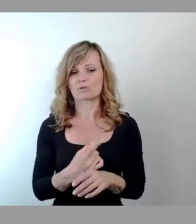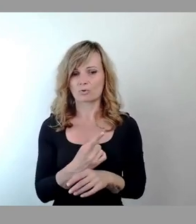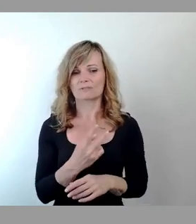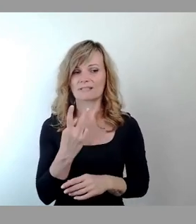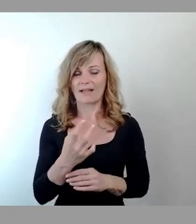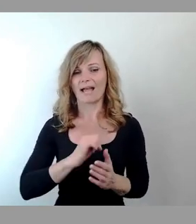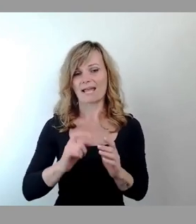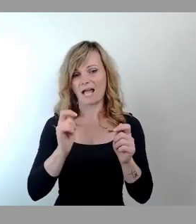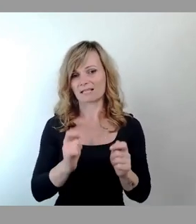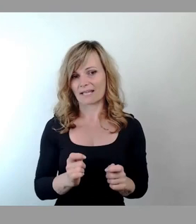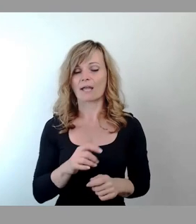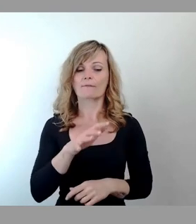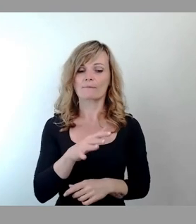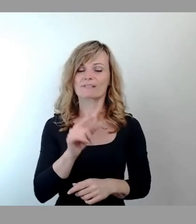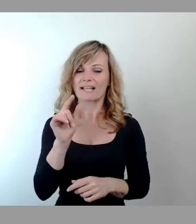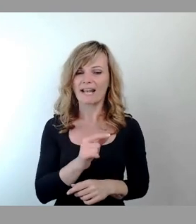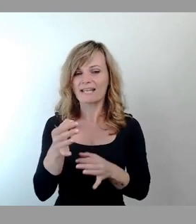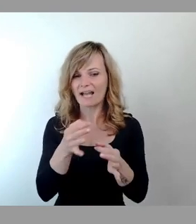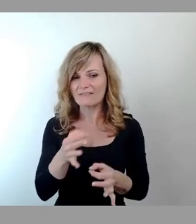15 kleine Anfragen usw.